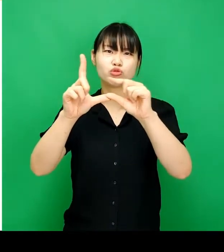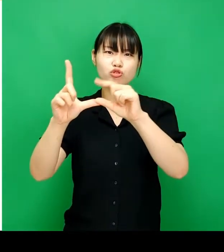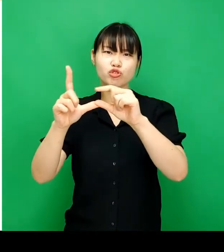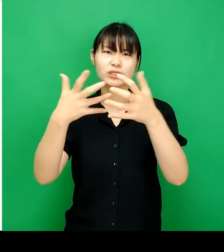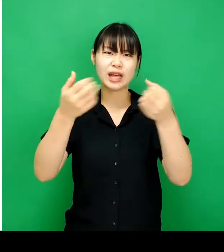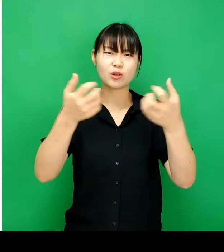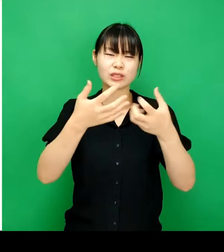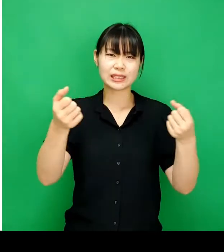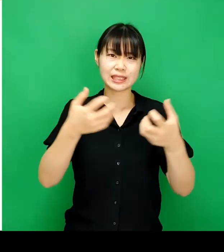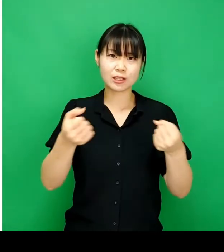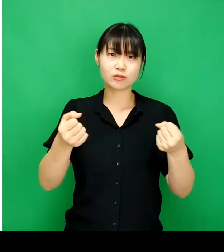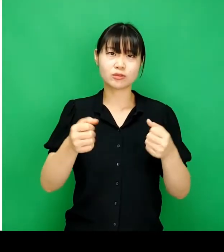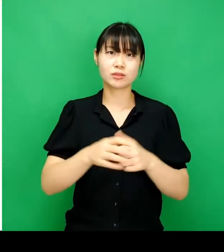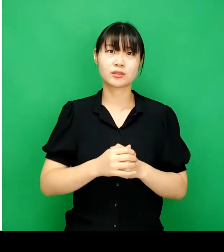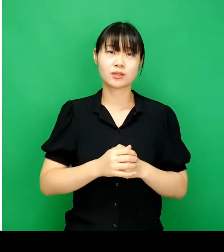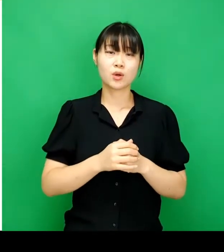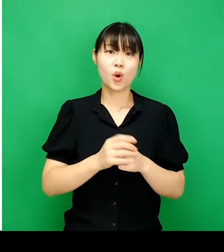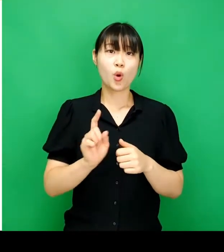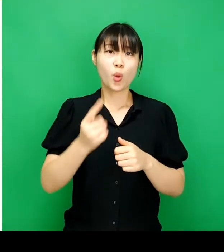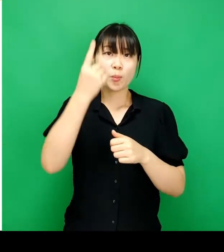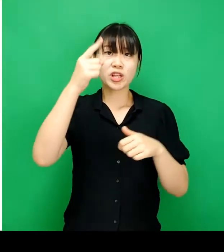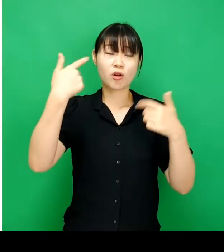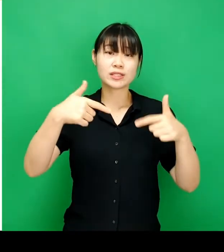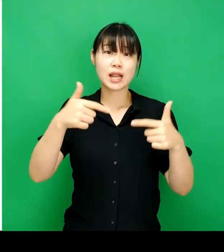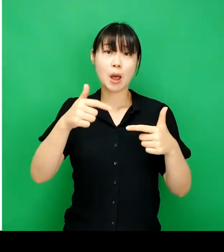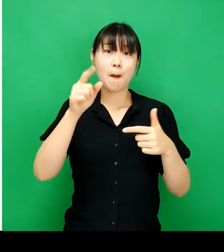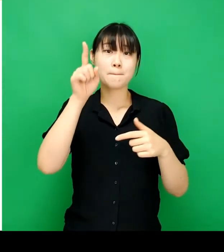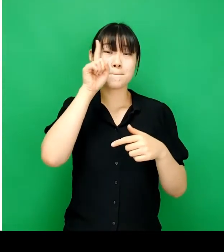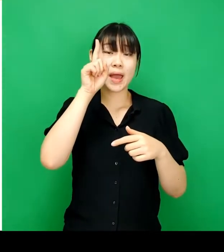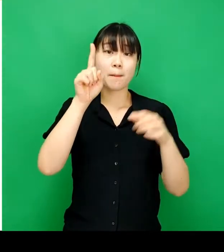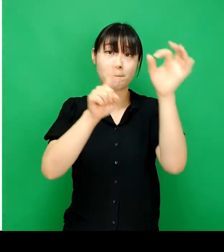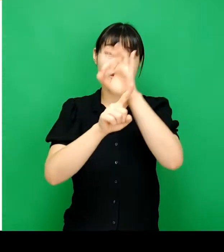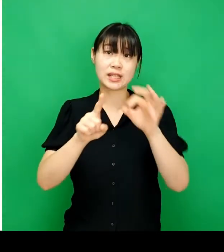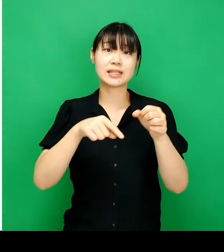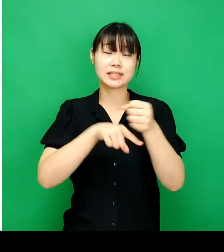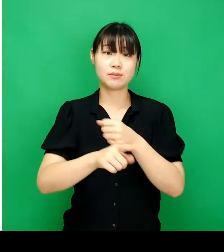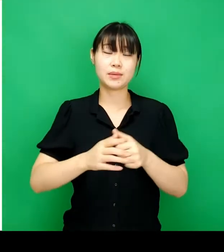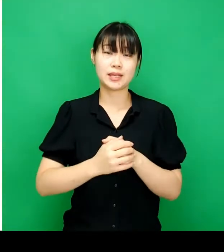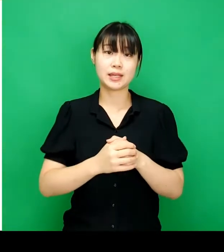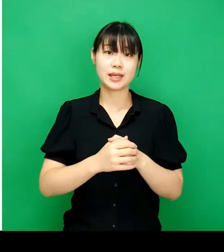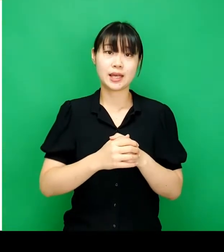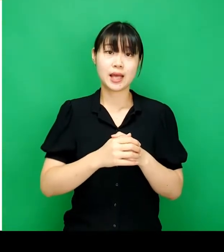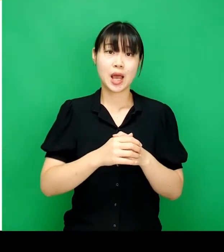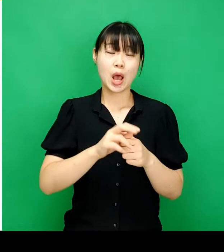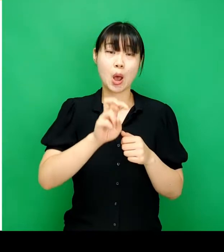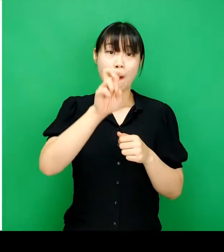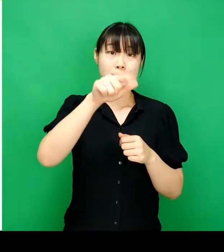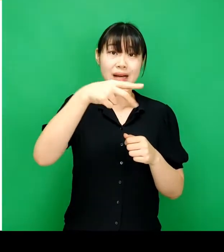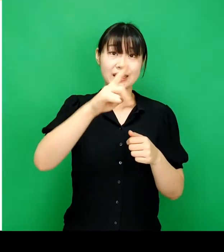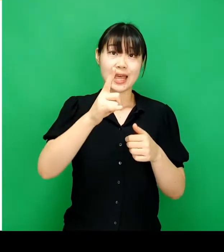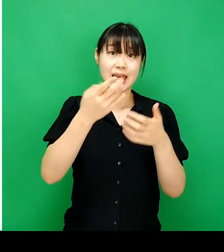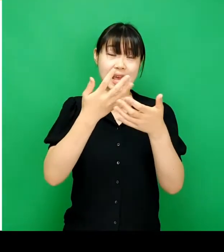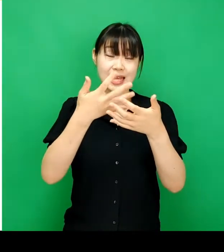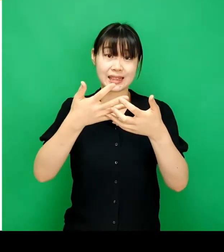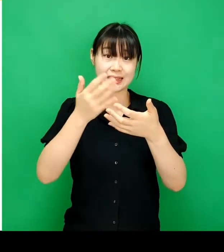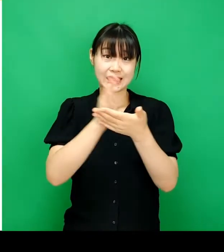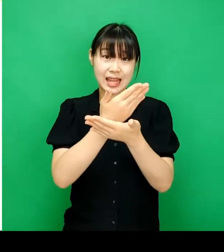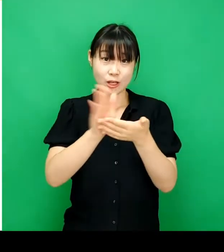막대차트는 전체를 부분으로 나눈 막대차트입니다. 높이는 언제나 100%를 의미합니다.